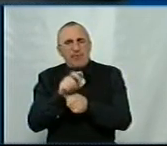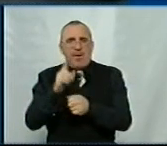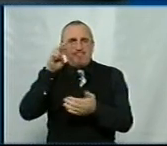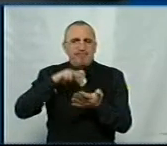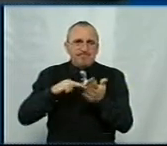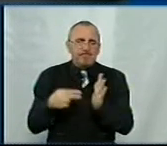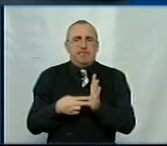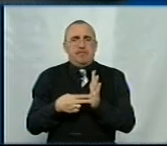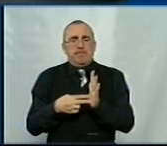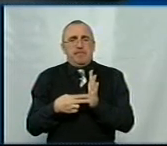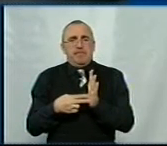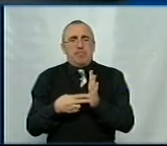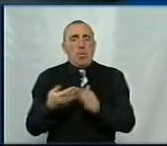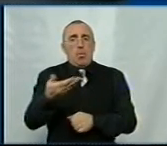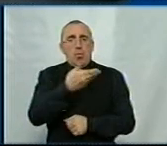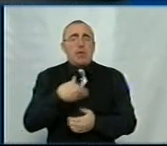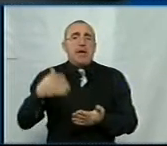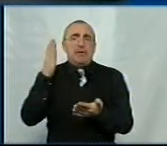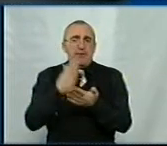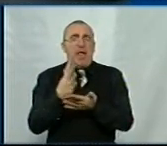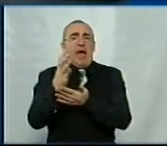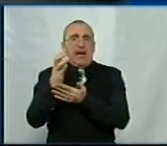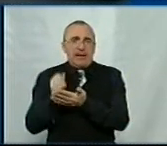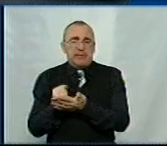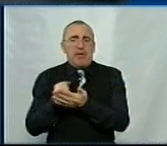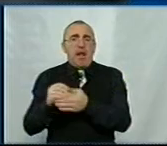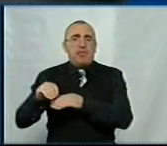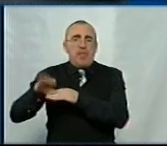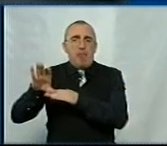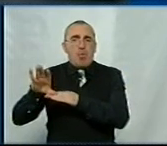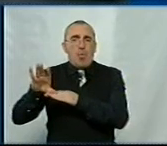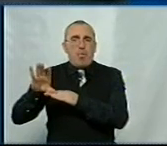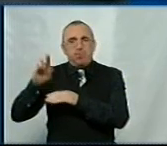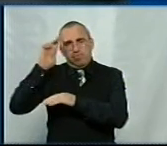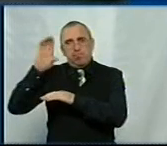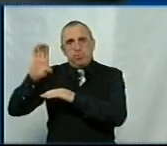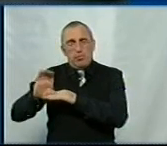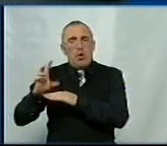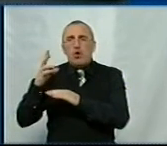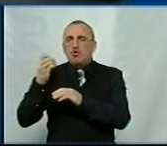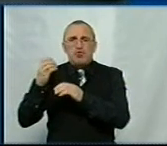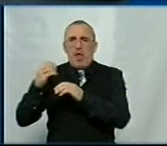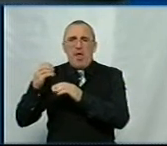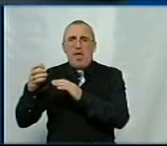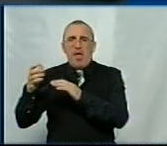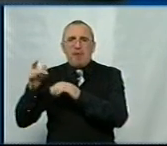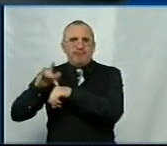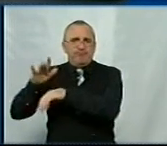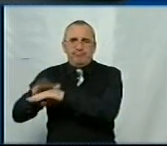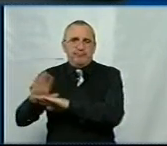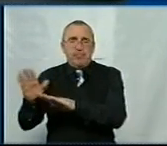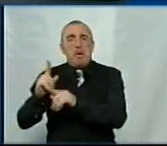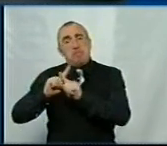мети. В нас є резерви наповнення бюджету, вони ще не вичерпані, можливо вони